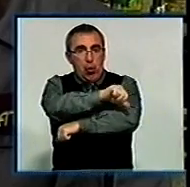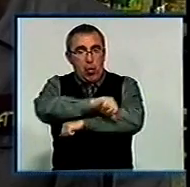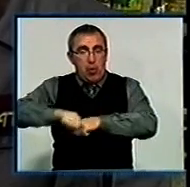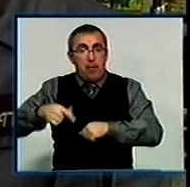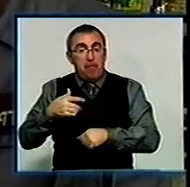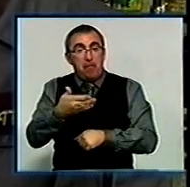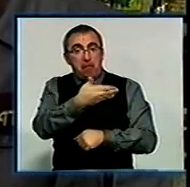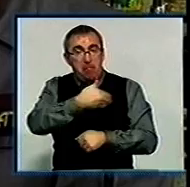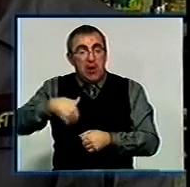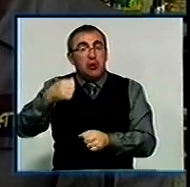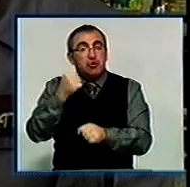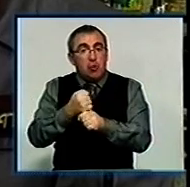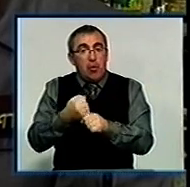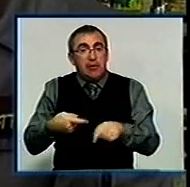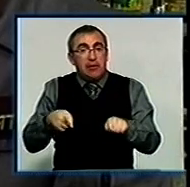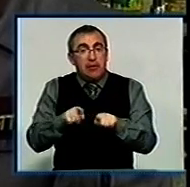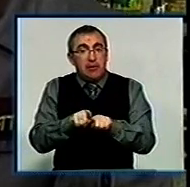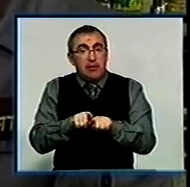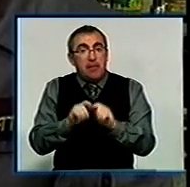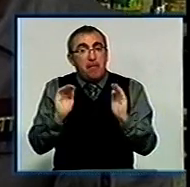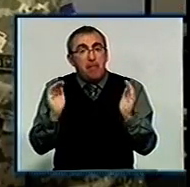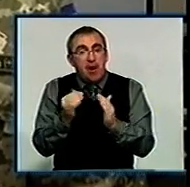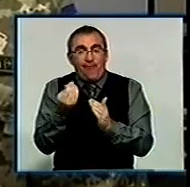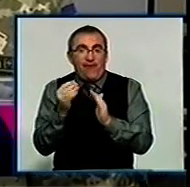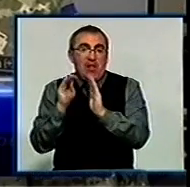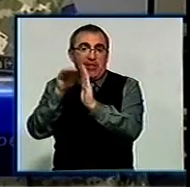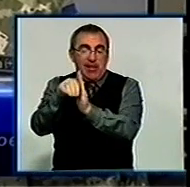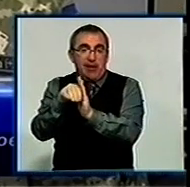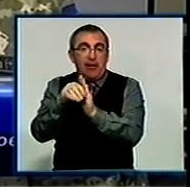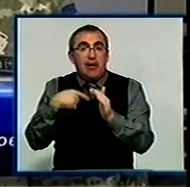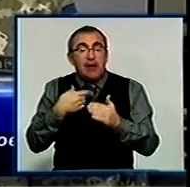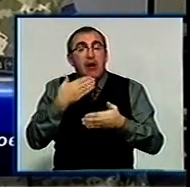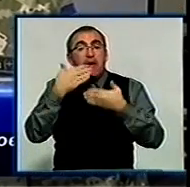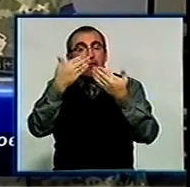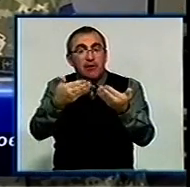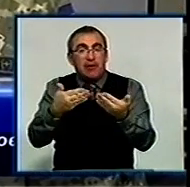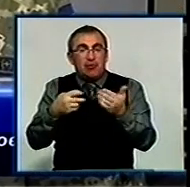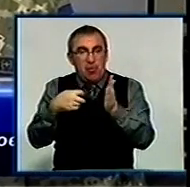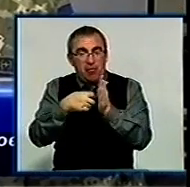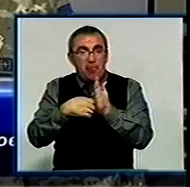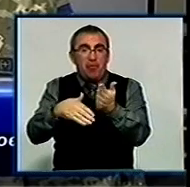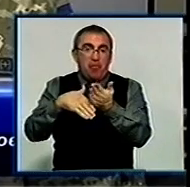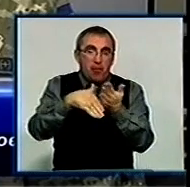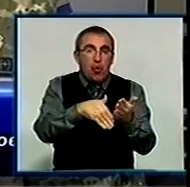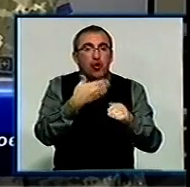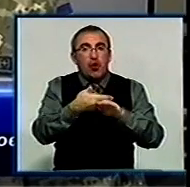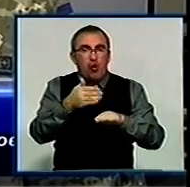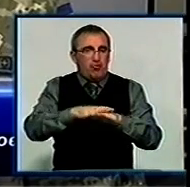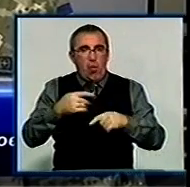Ми зробили ось такий маленький внесок. Я звернувся з письмом помочь тяжелораненим